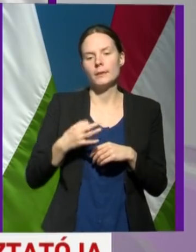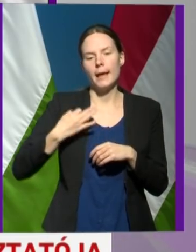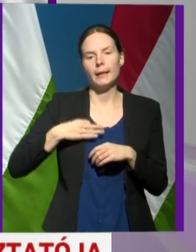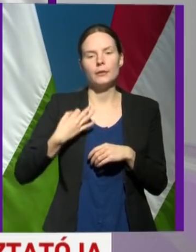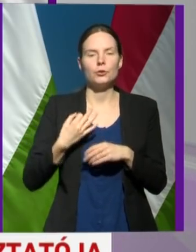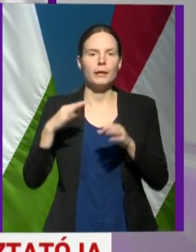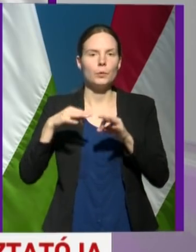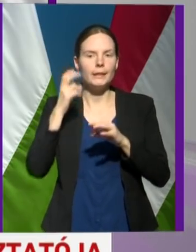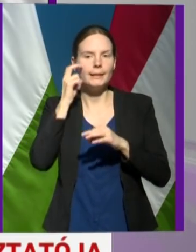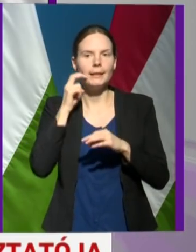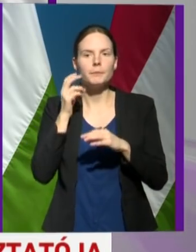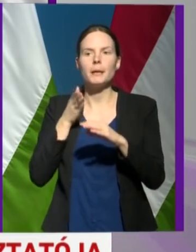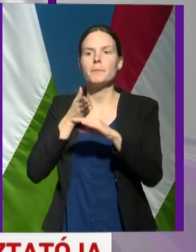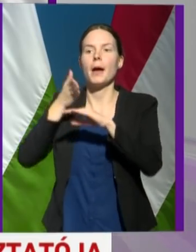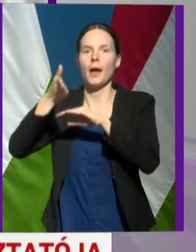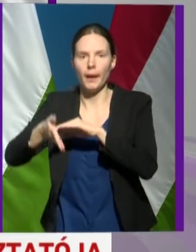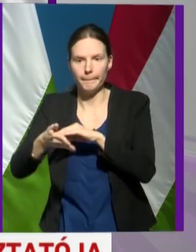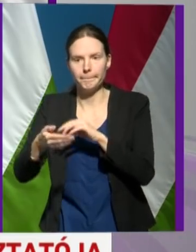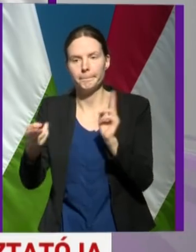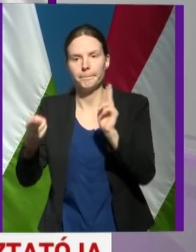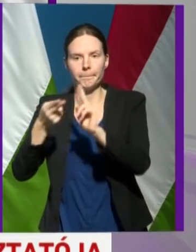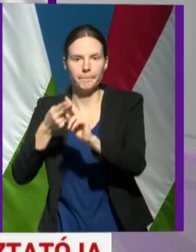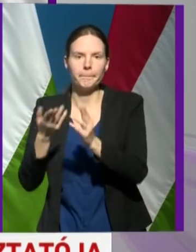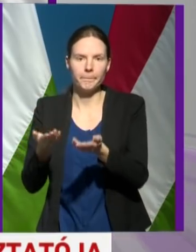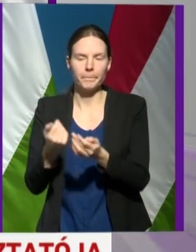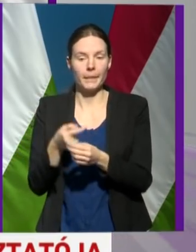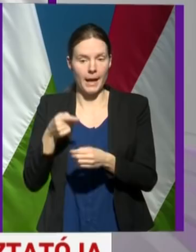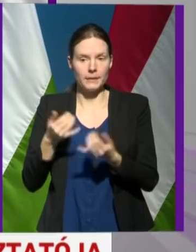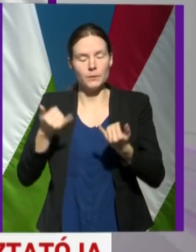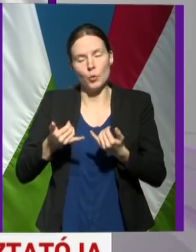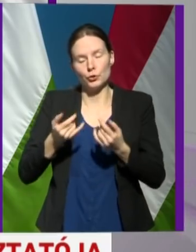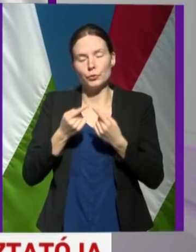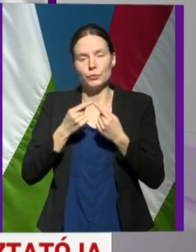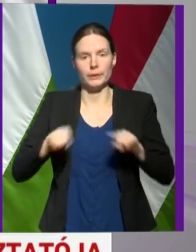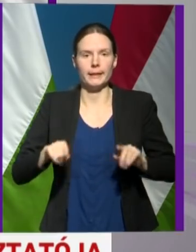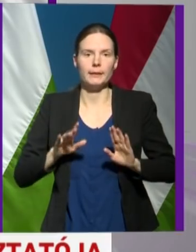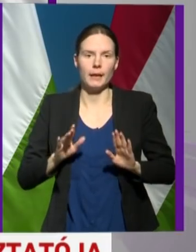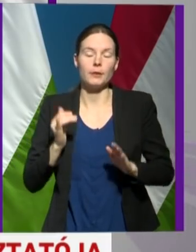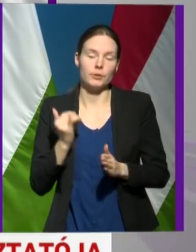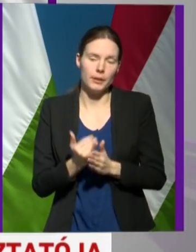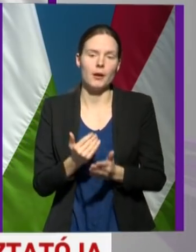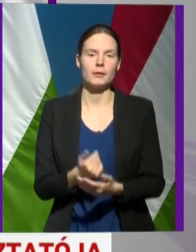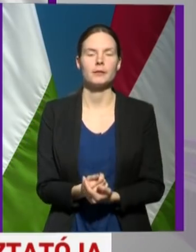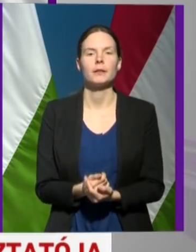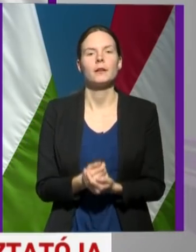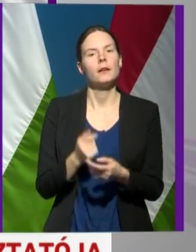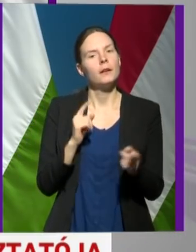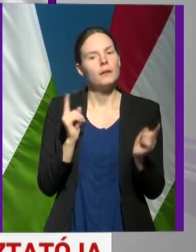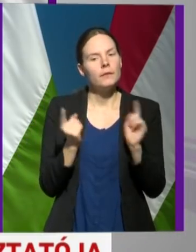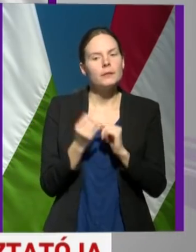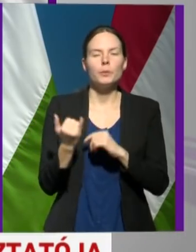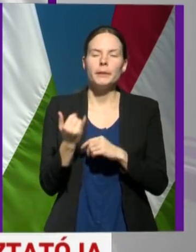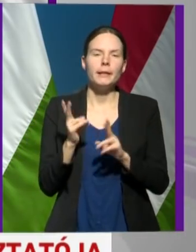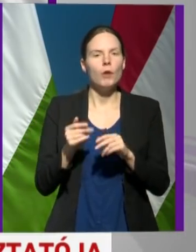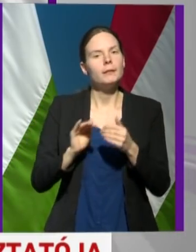intézményben meglátogassa. Ez került most tiltásra. De mindig